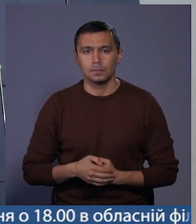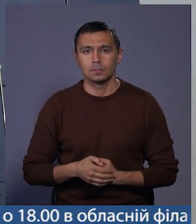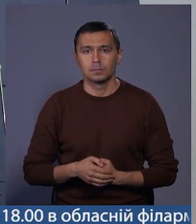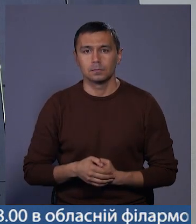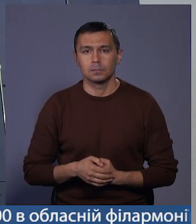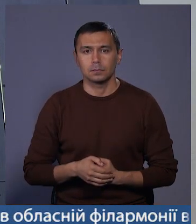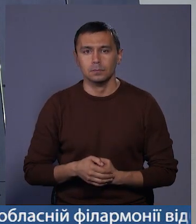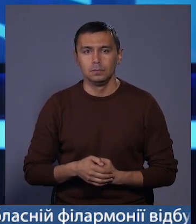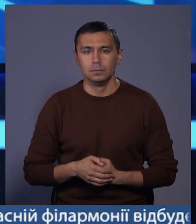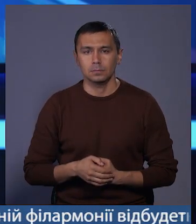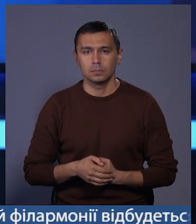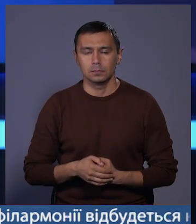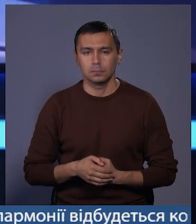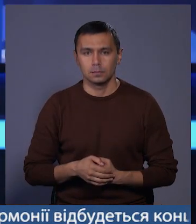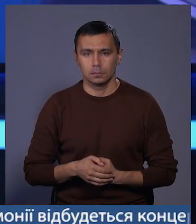Новини міста.